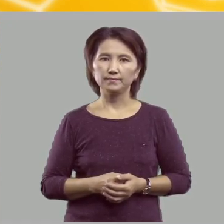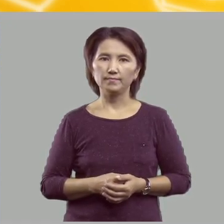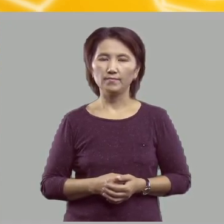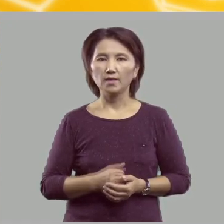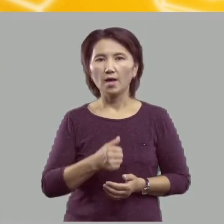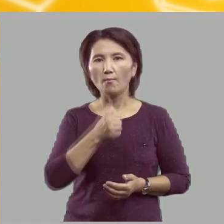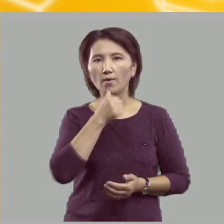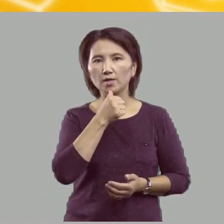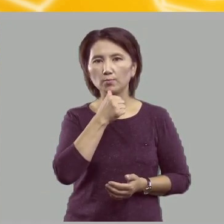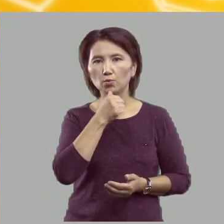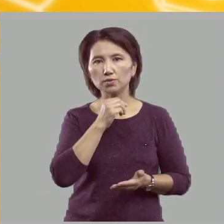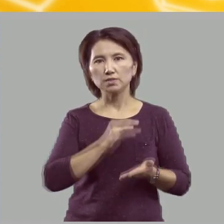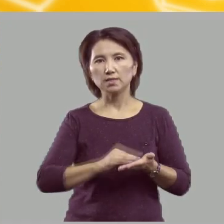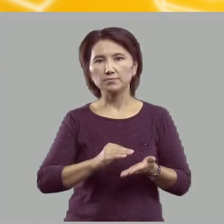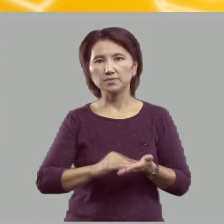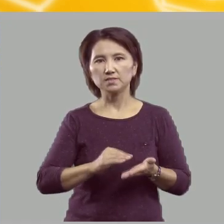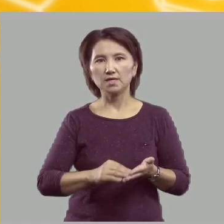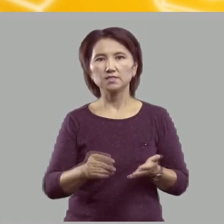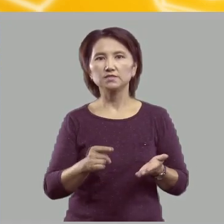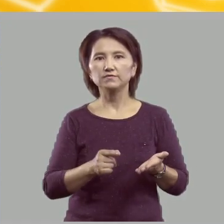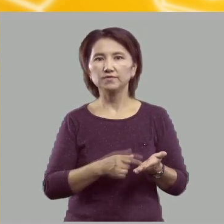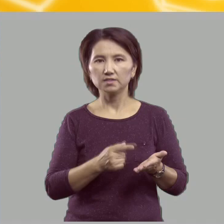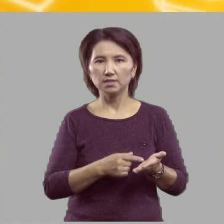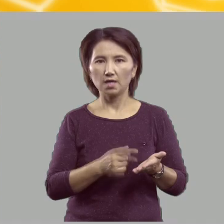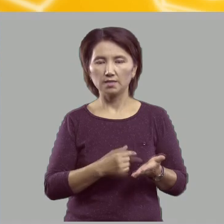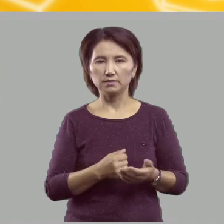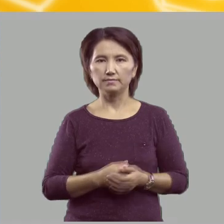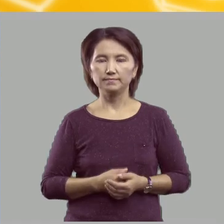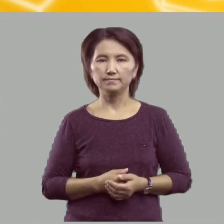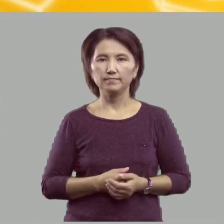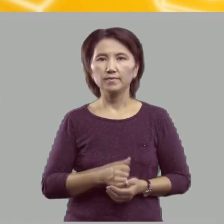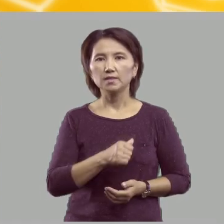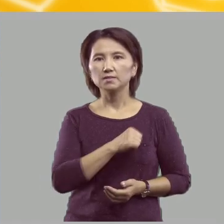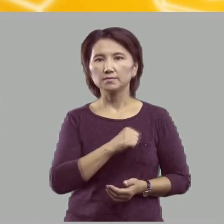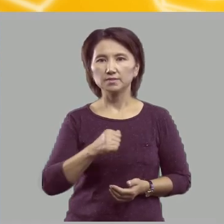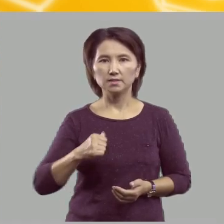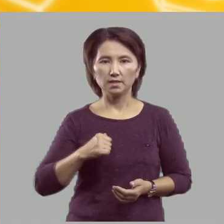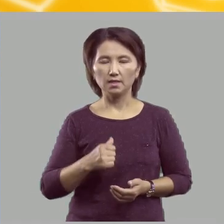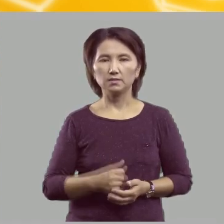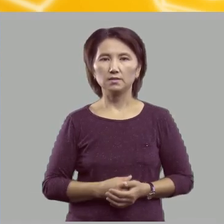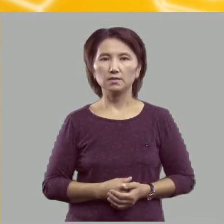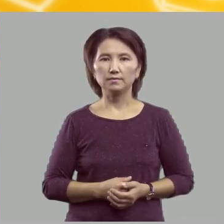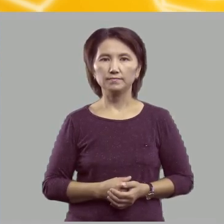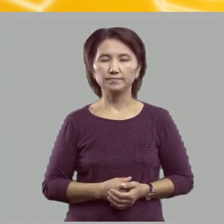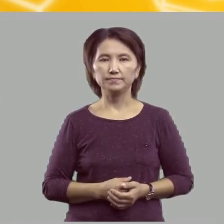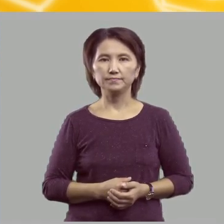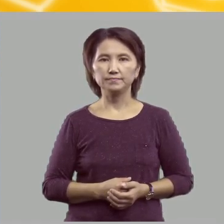Попробуйте написать в тетради самостоятельно.